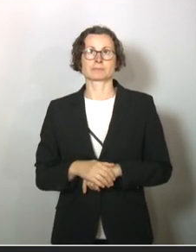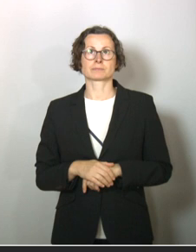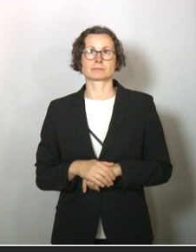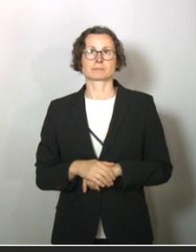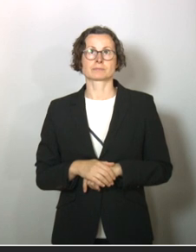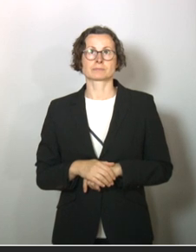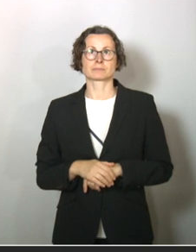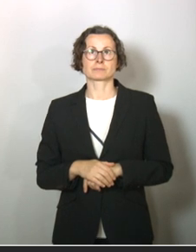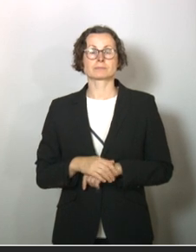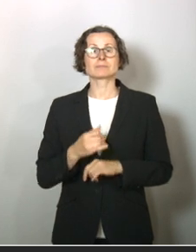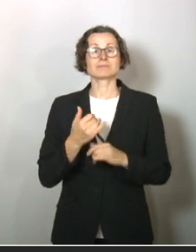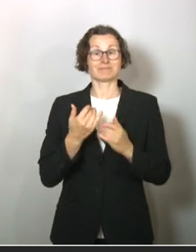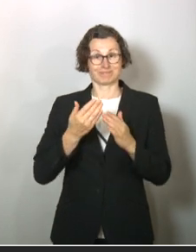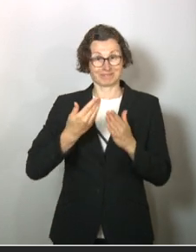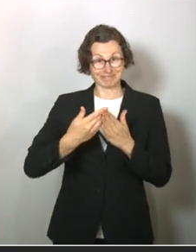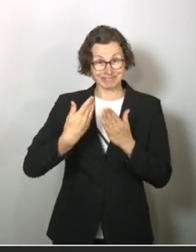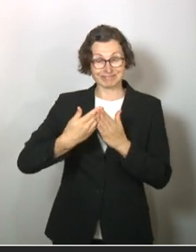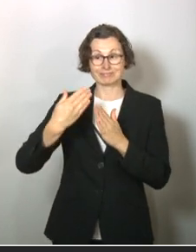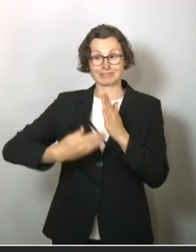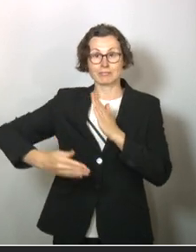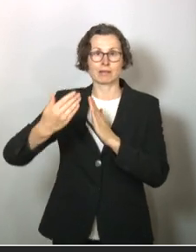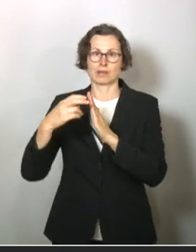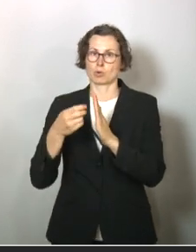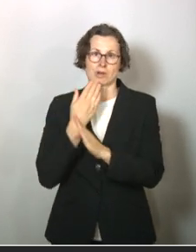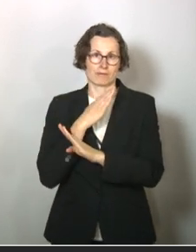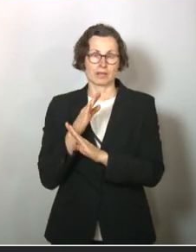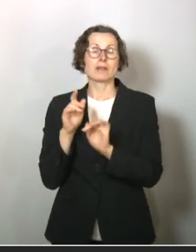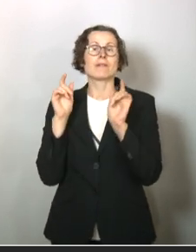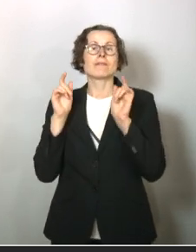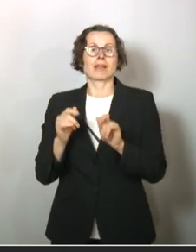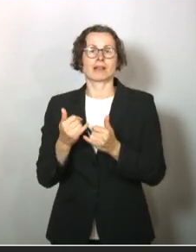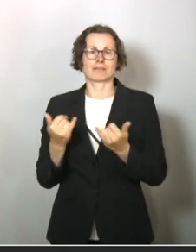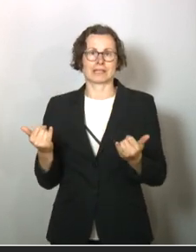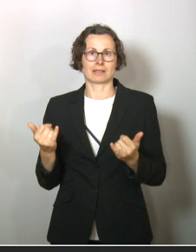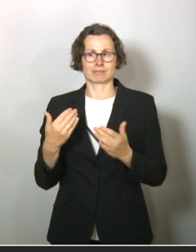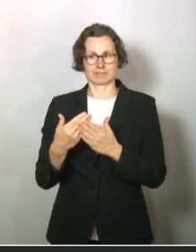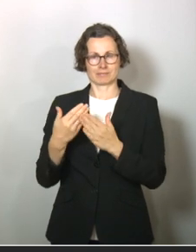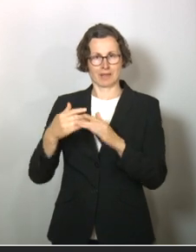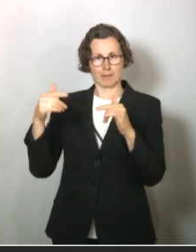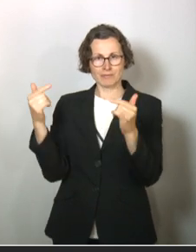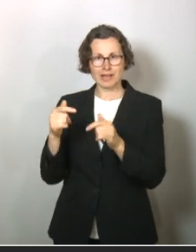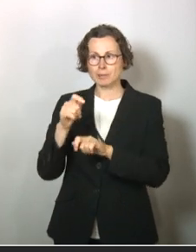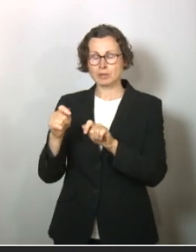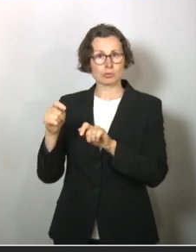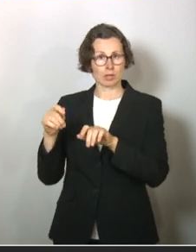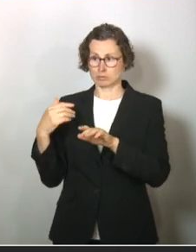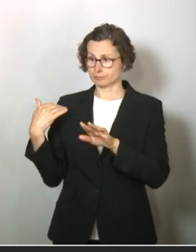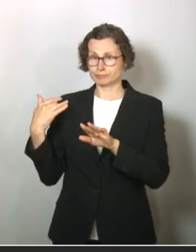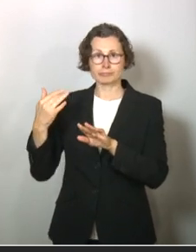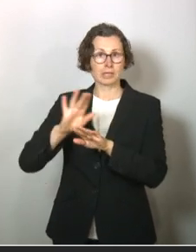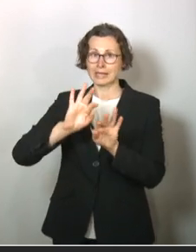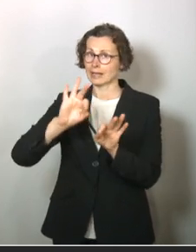Und wie verhindern wir, dass sich das wiederholt? Das hängt unter anderem damit zusammen, dass das Pflegepersonal nicht getestet wurde regelmäßig.